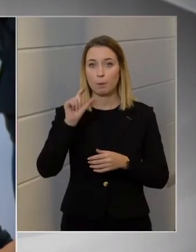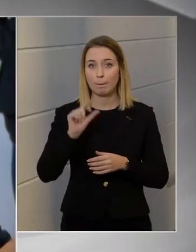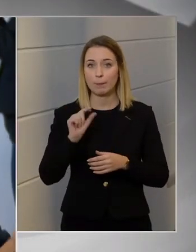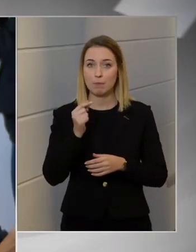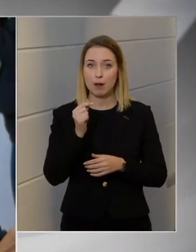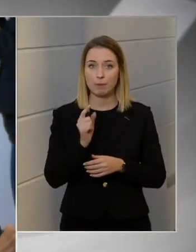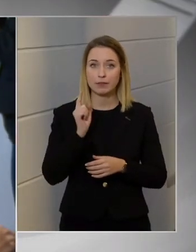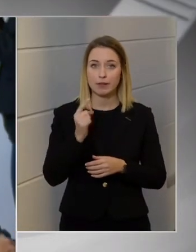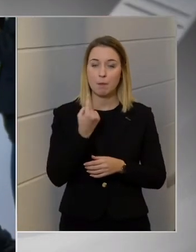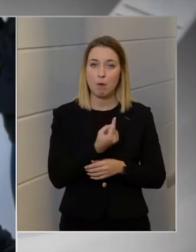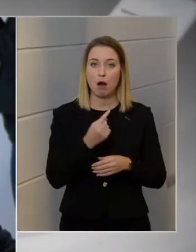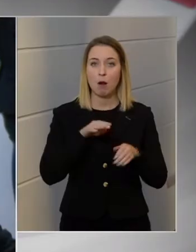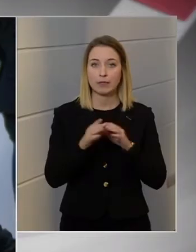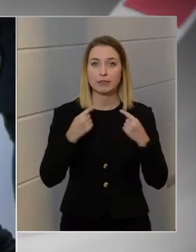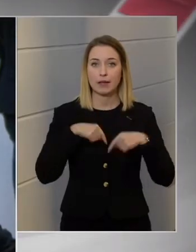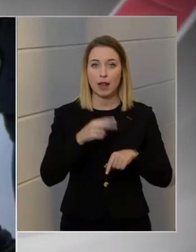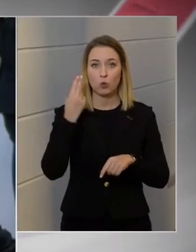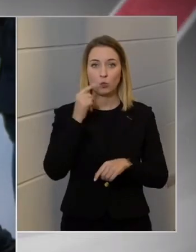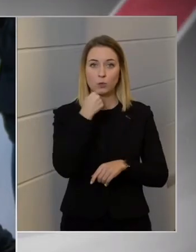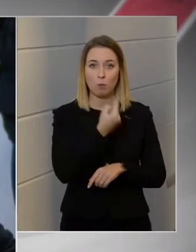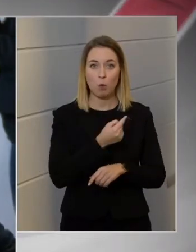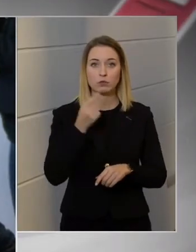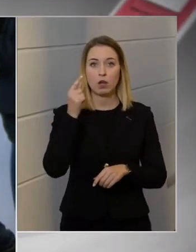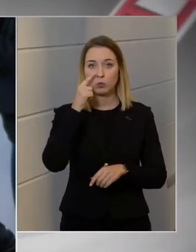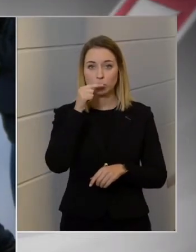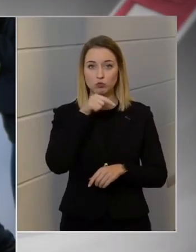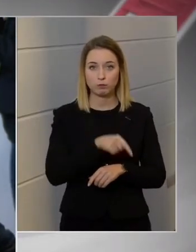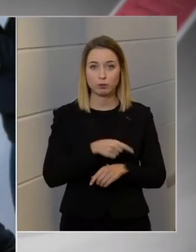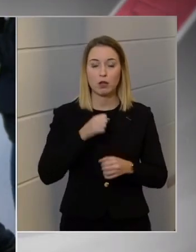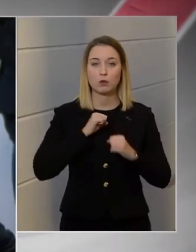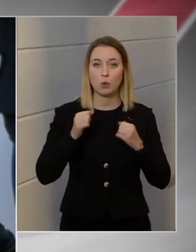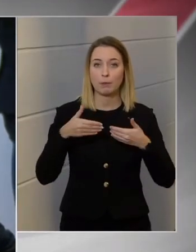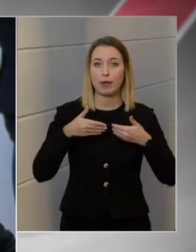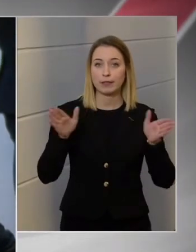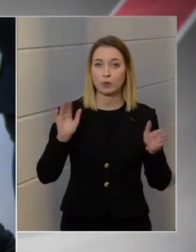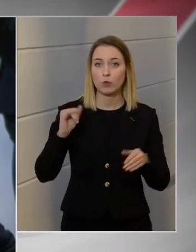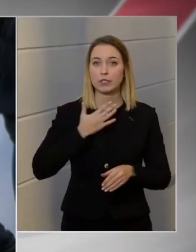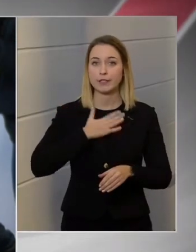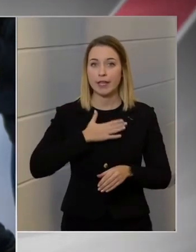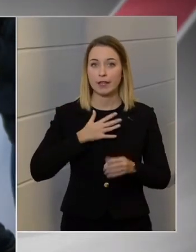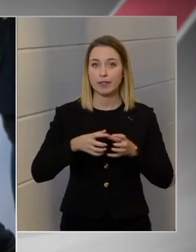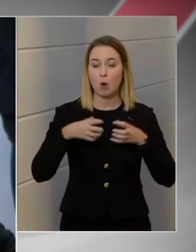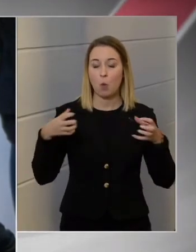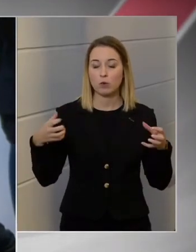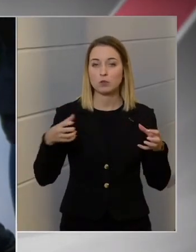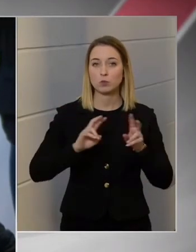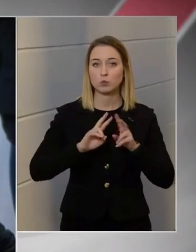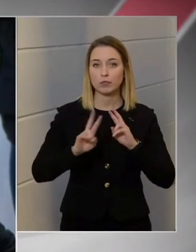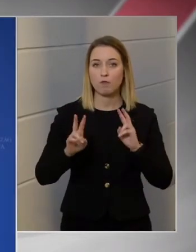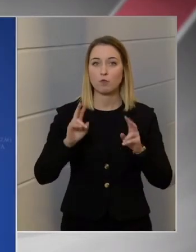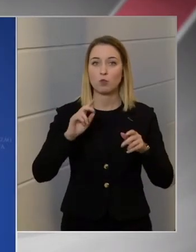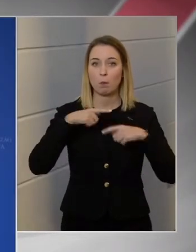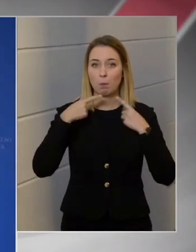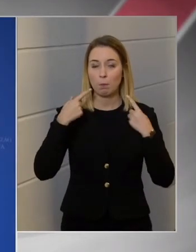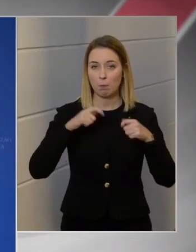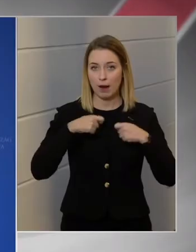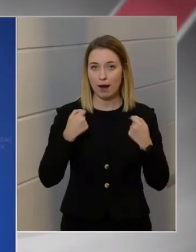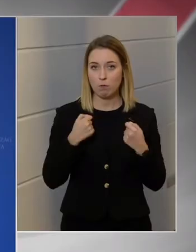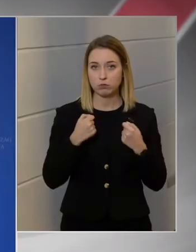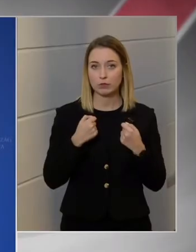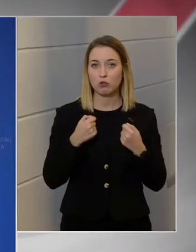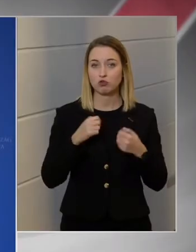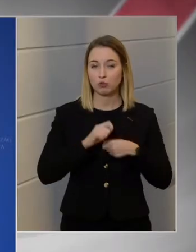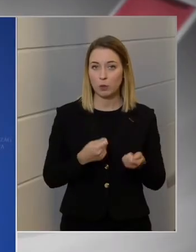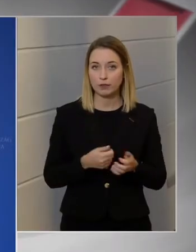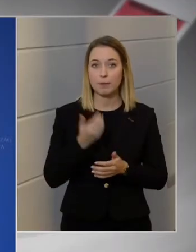maga a miniszterelnök úr mondta itt még júniusban, hogy a kormány nyitott, és szeretne egy újabb hosszútávú megállapodást kötni. Azt látjuk, hogyha